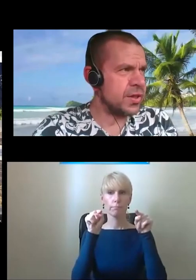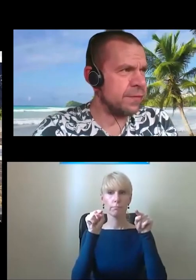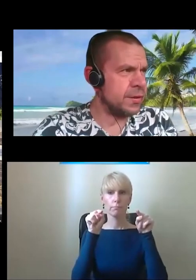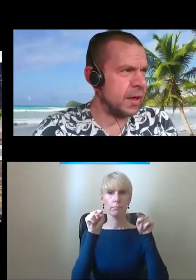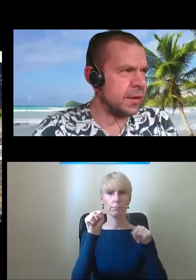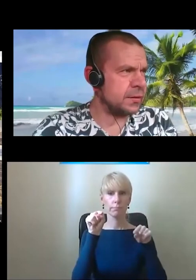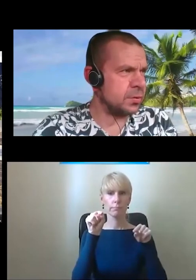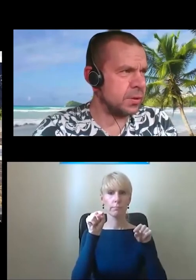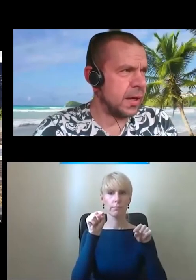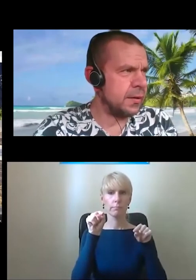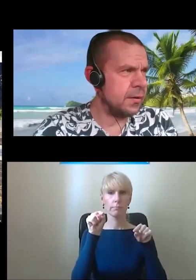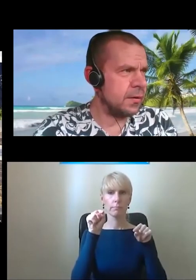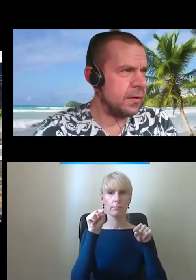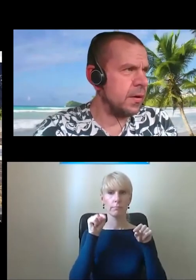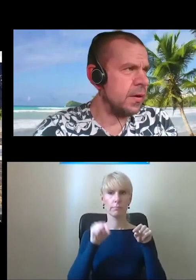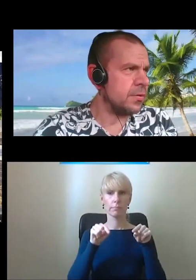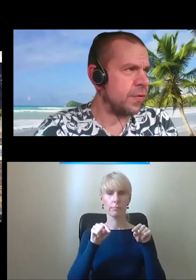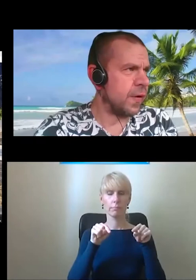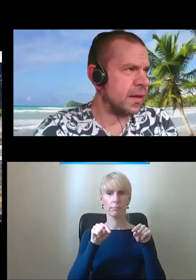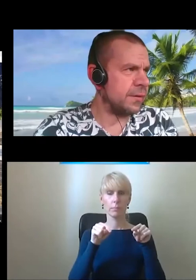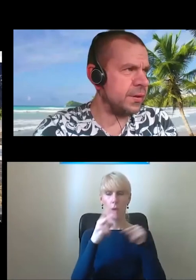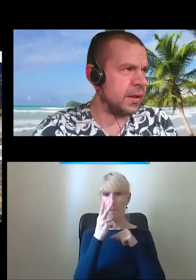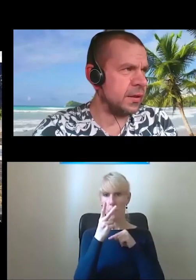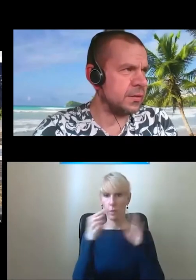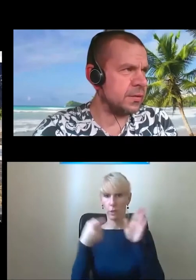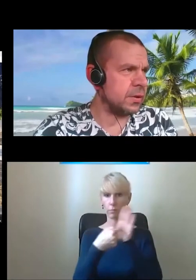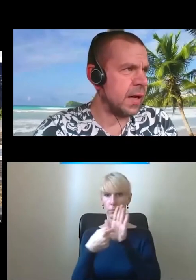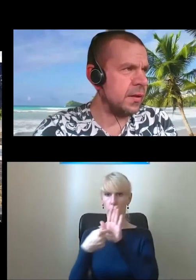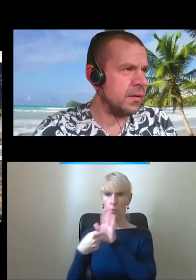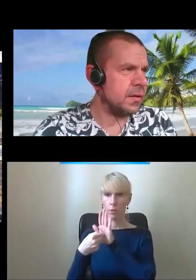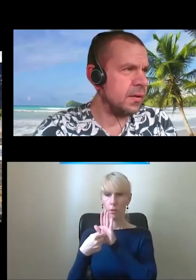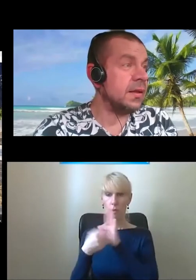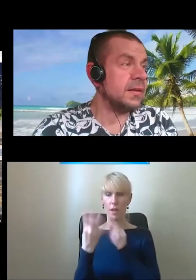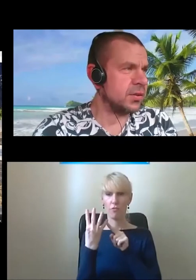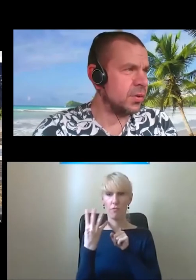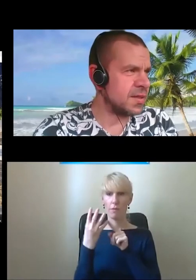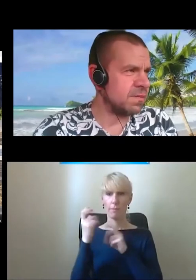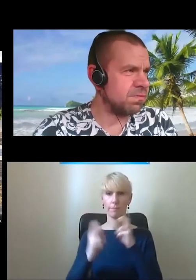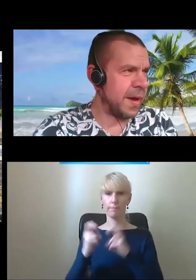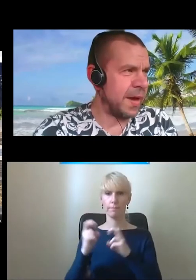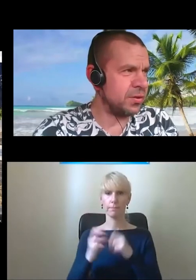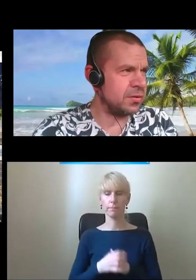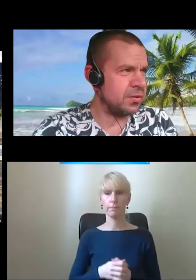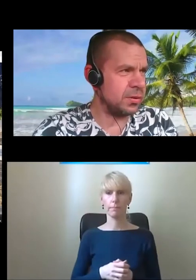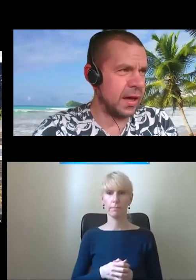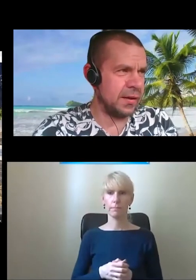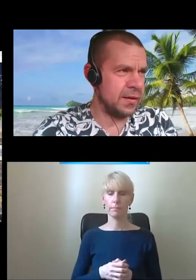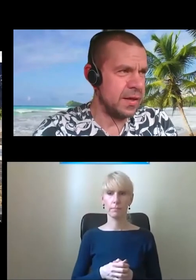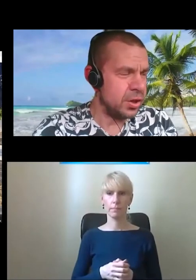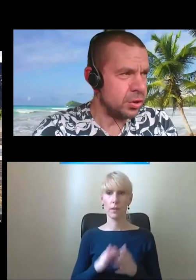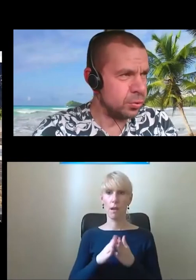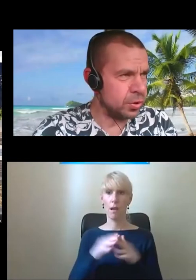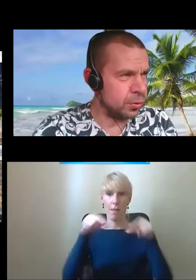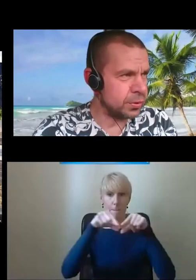Trzecia winda jest tutaj. Czwarta winda jest tutaj. Natomiast peron jest tutaj.